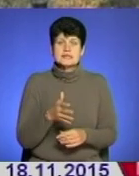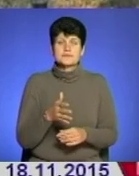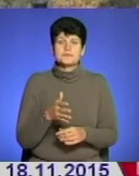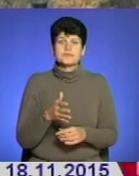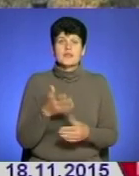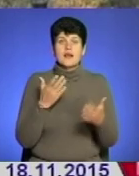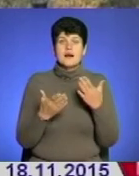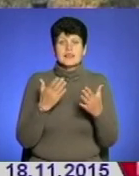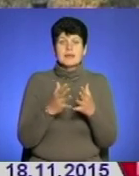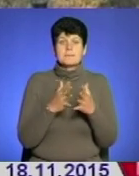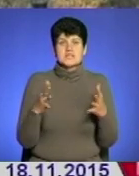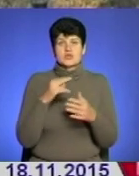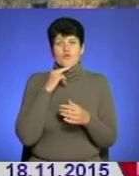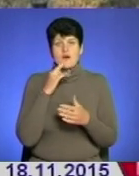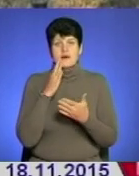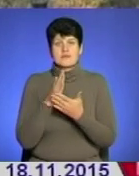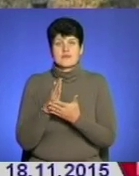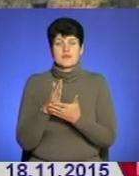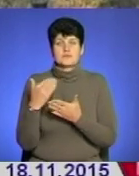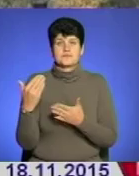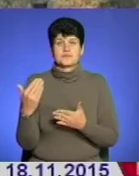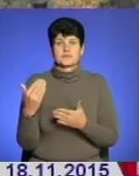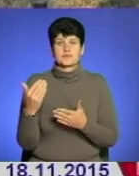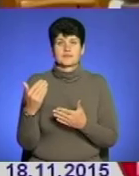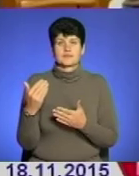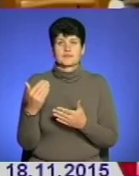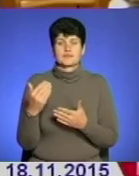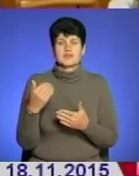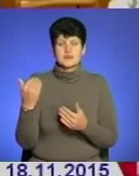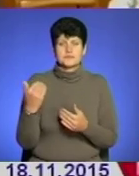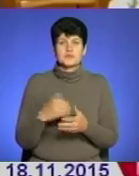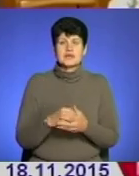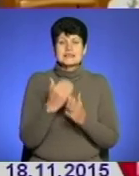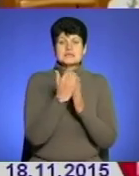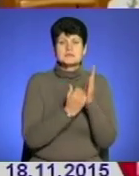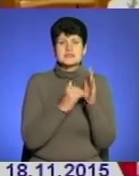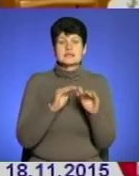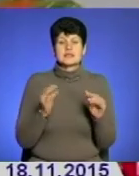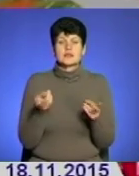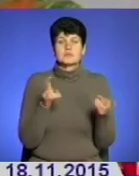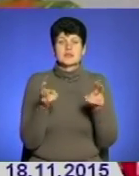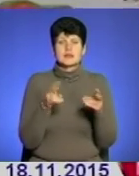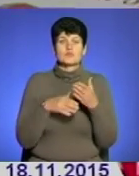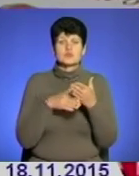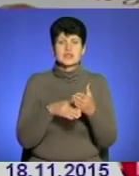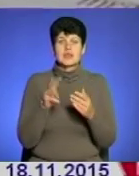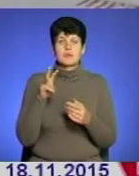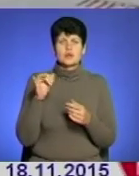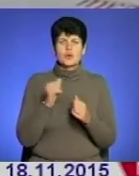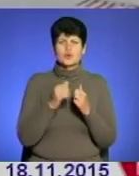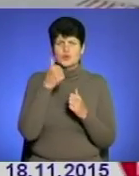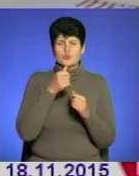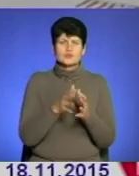більше є увага на приділити дітям увагу. Списки дітей, до яких завітають помічники Миколая, щороку